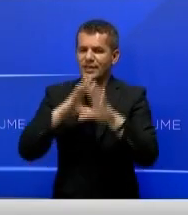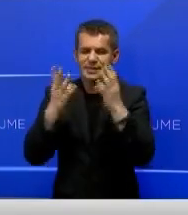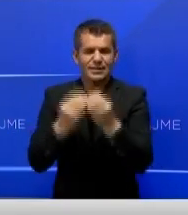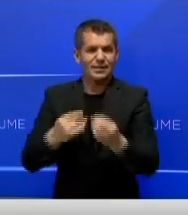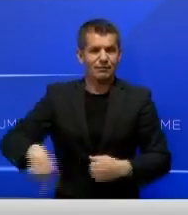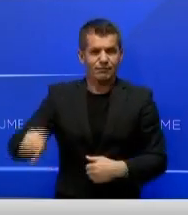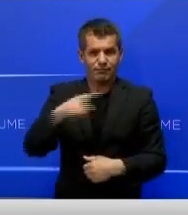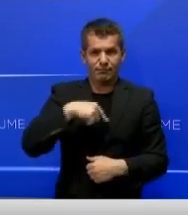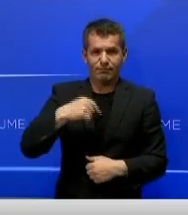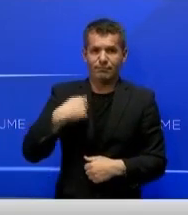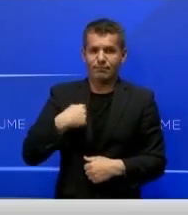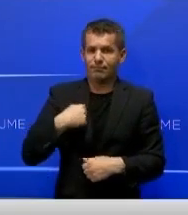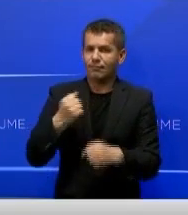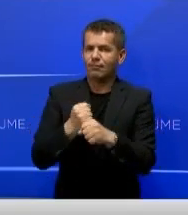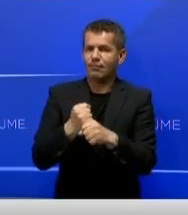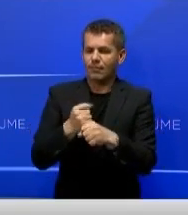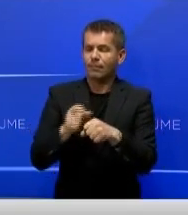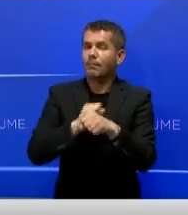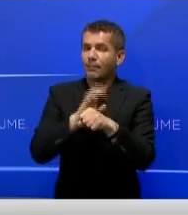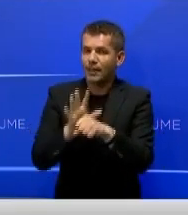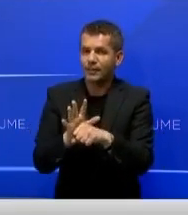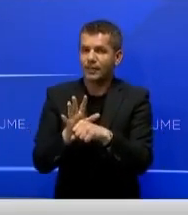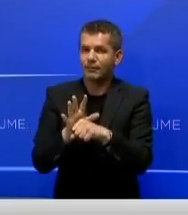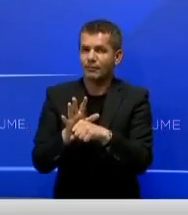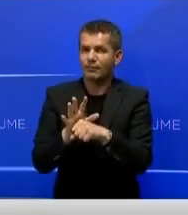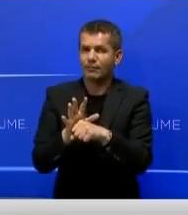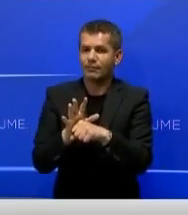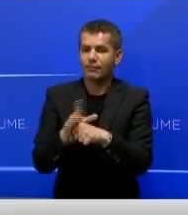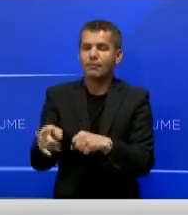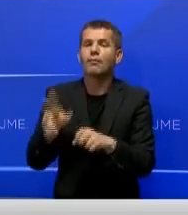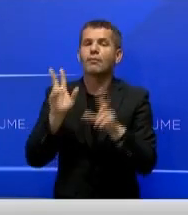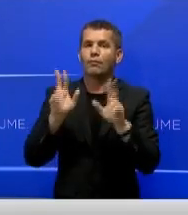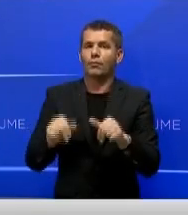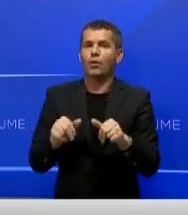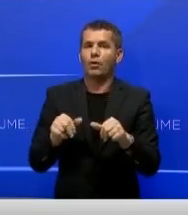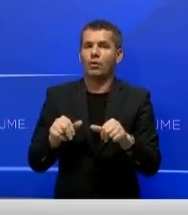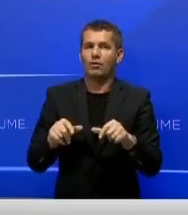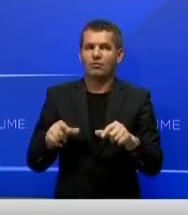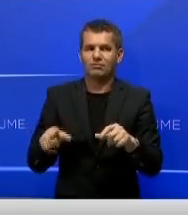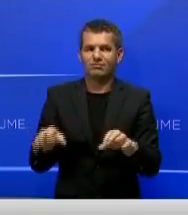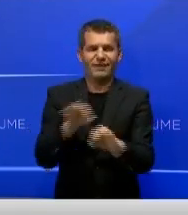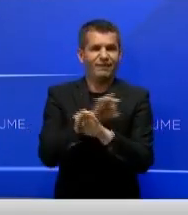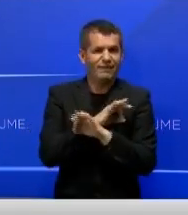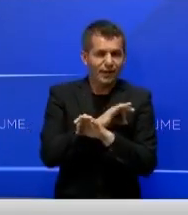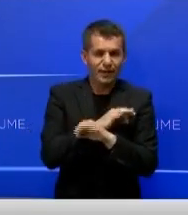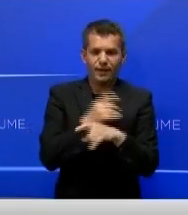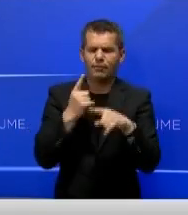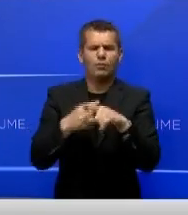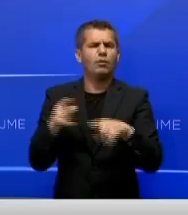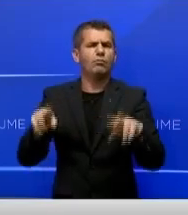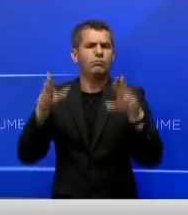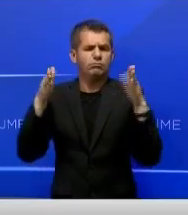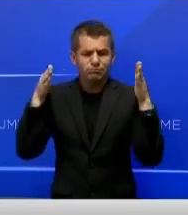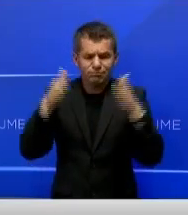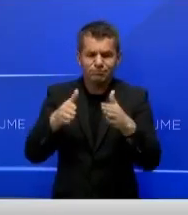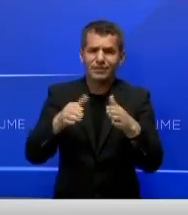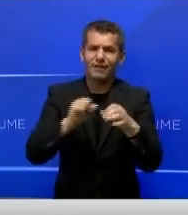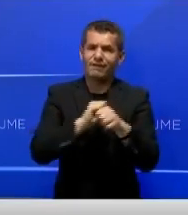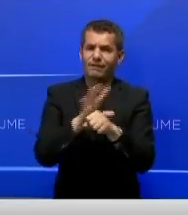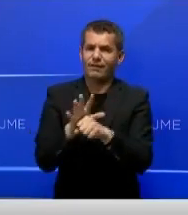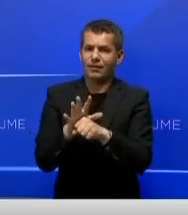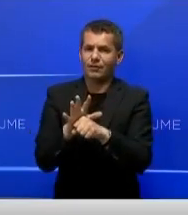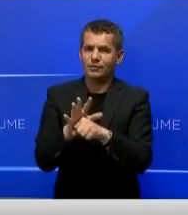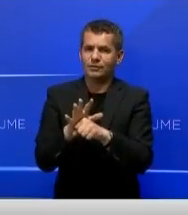infermjerët edhe gjatë pandemisë, kemi prejtyri që kanë hunë burjetën në betenë me virusin, duke i donë shërbimet